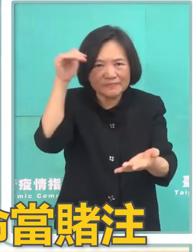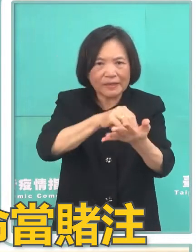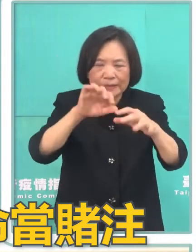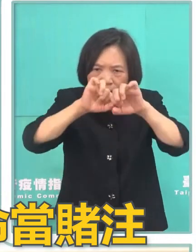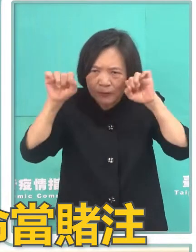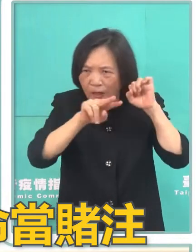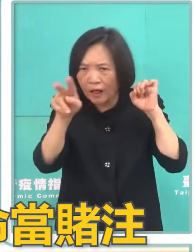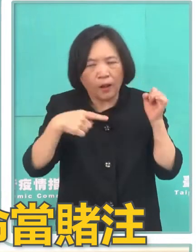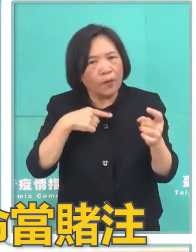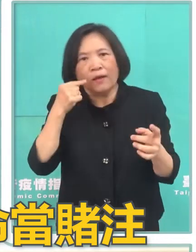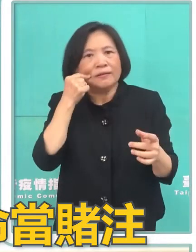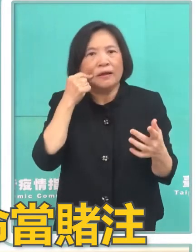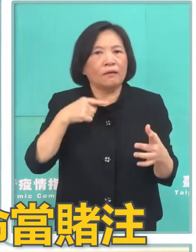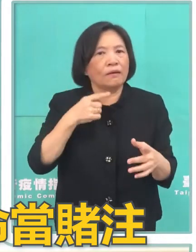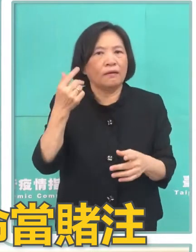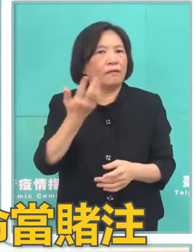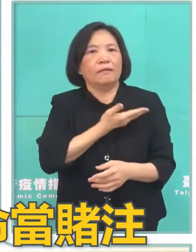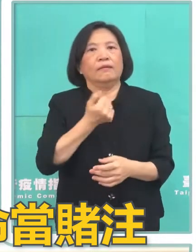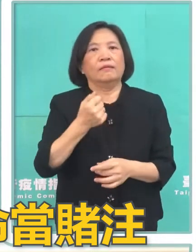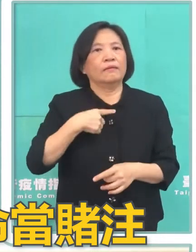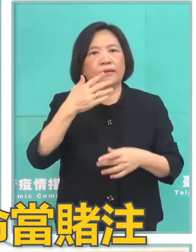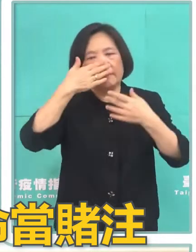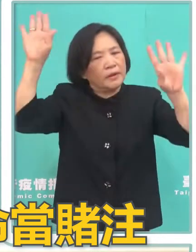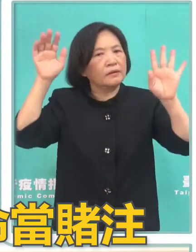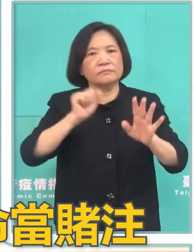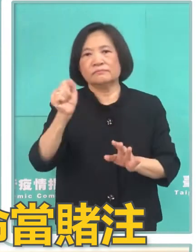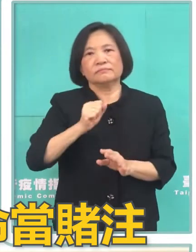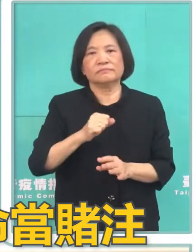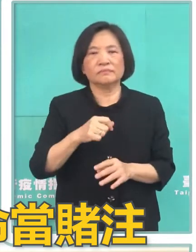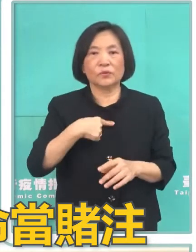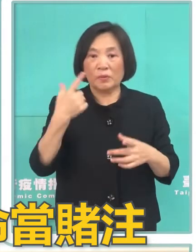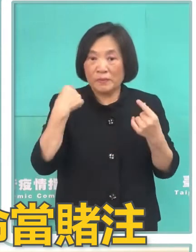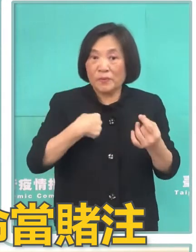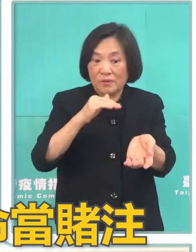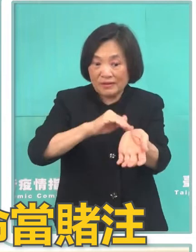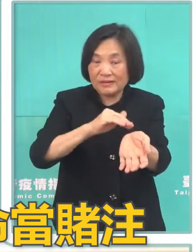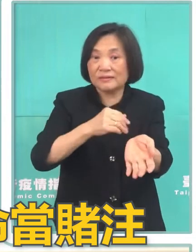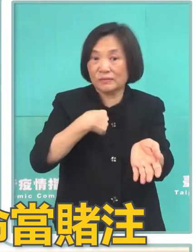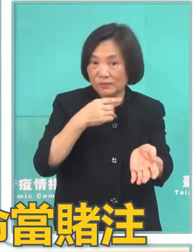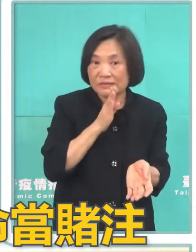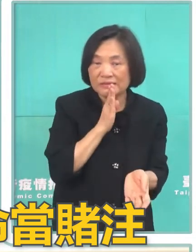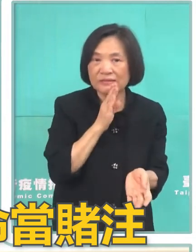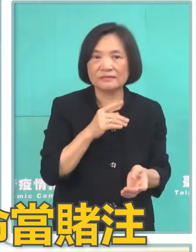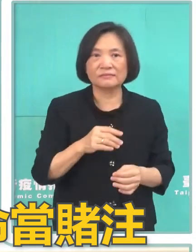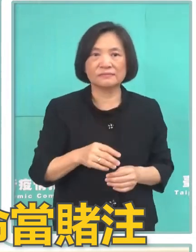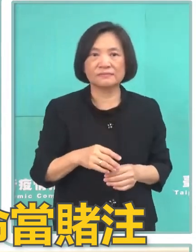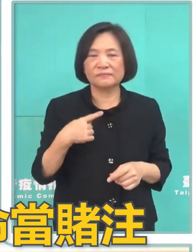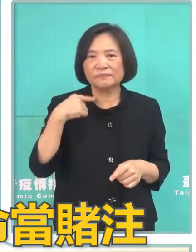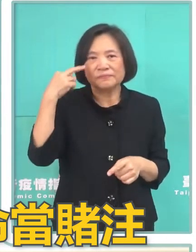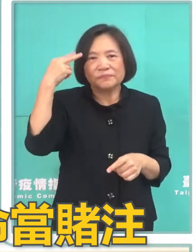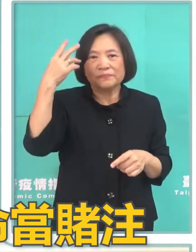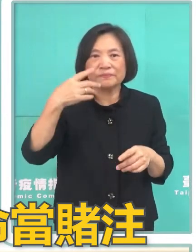這是我們無法接受的我無法接受我是一個醫生你知道我認為我也是